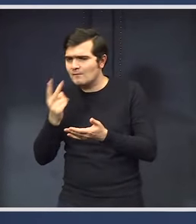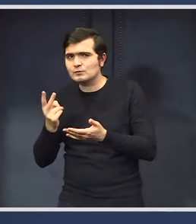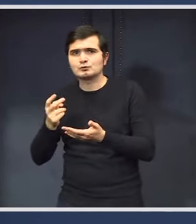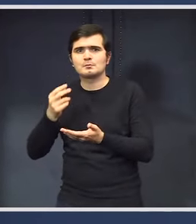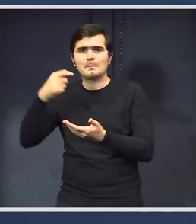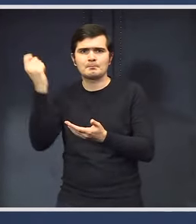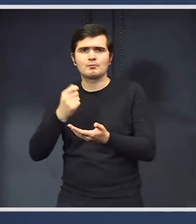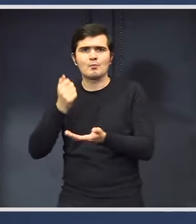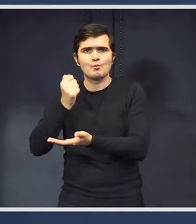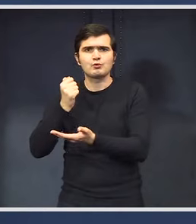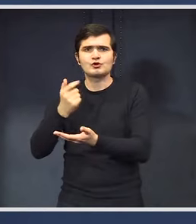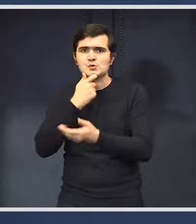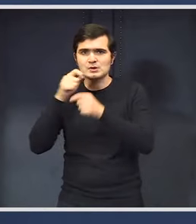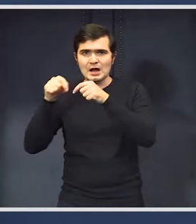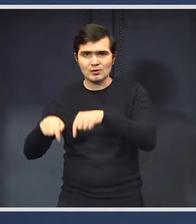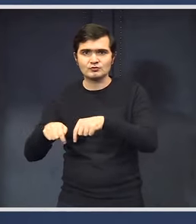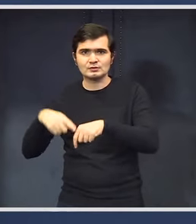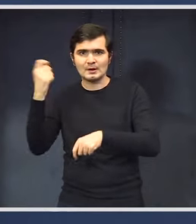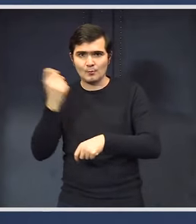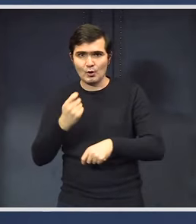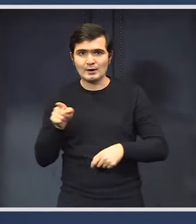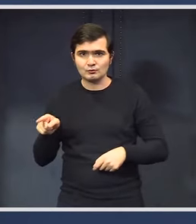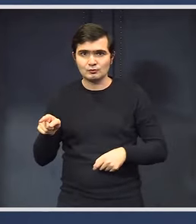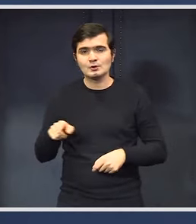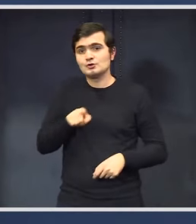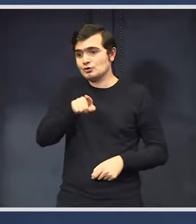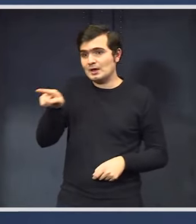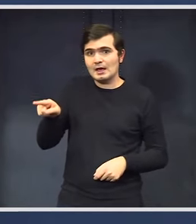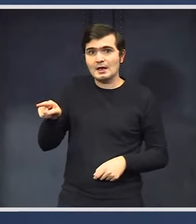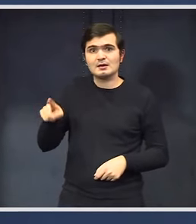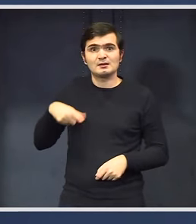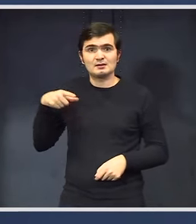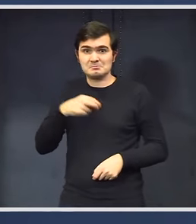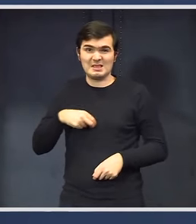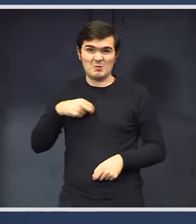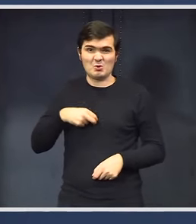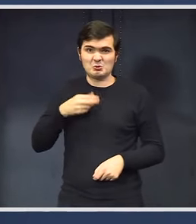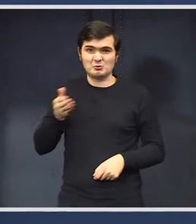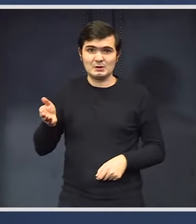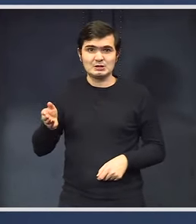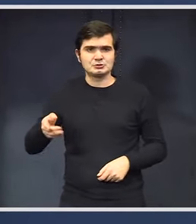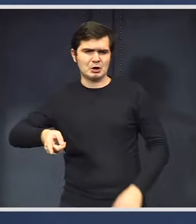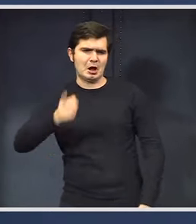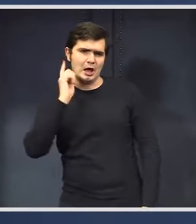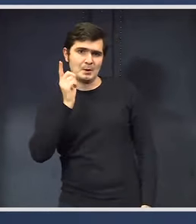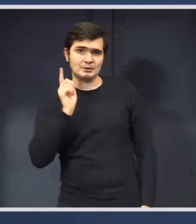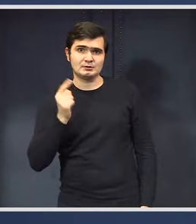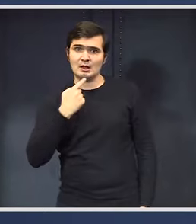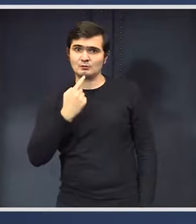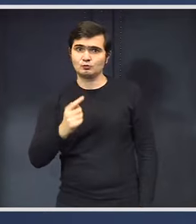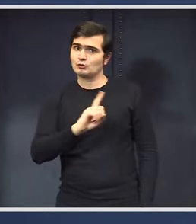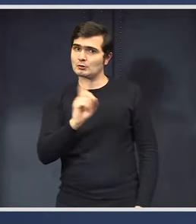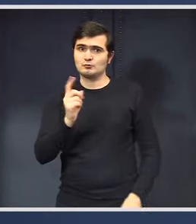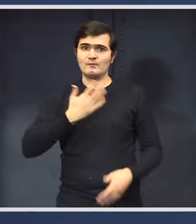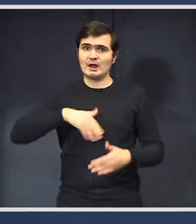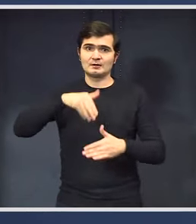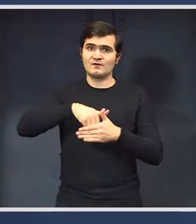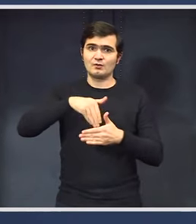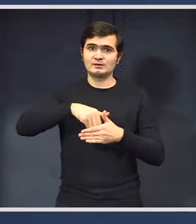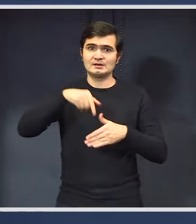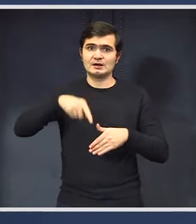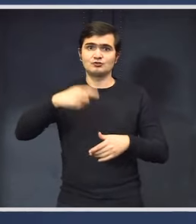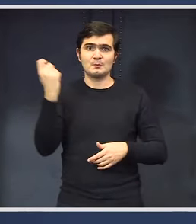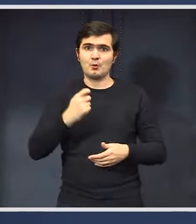pentru anul acesta, proiectul de buget și sunt nemulțumiți. Au amenințat chiar că nu vor vota și nu vor